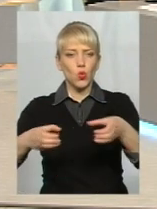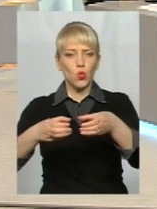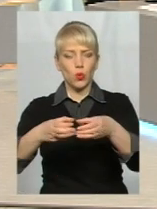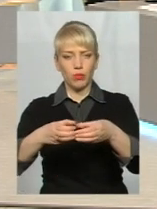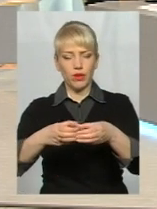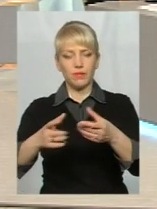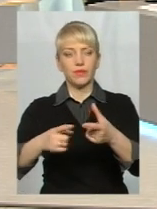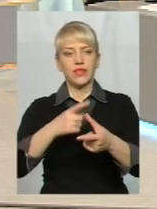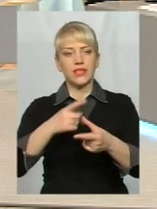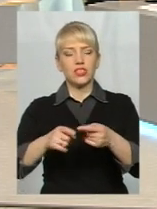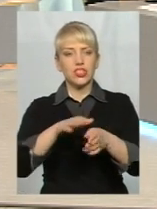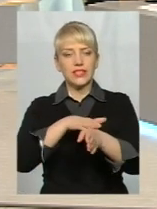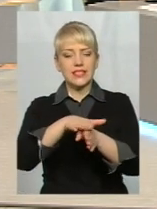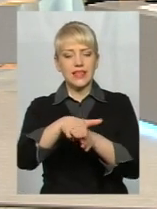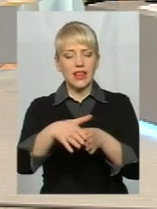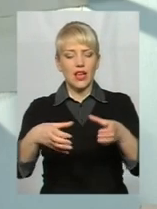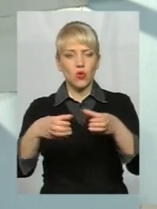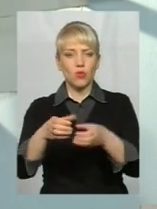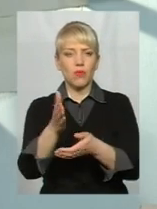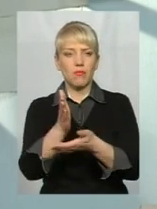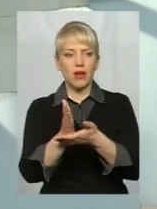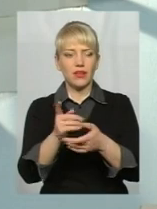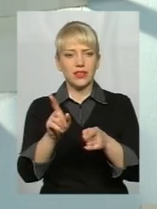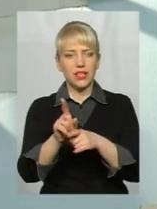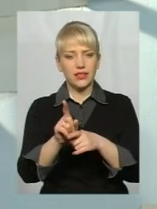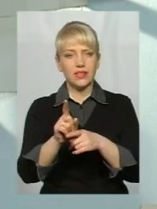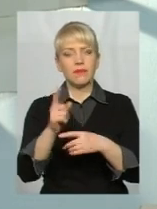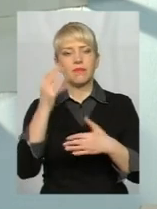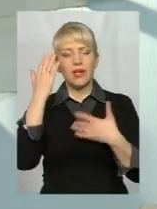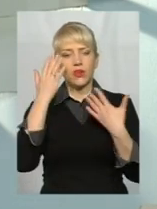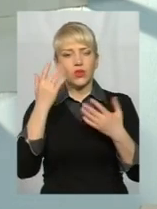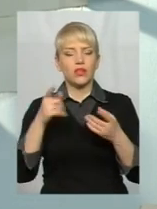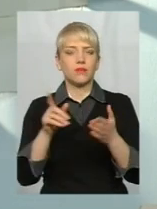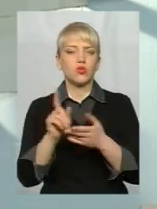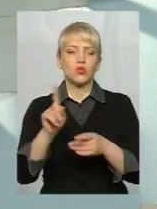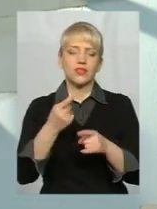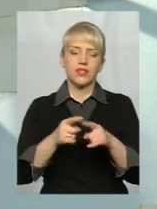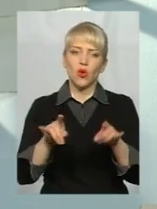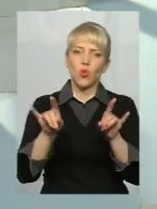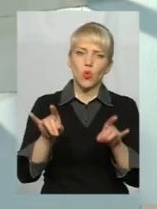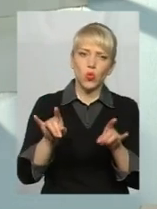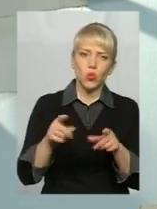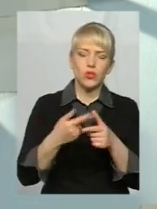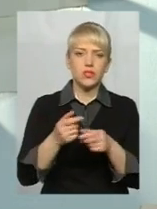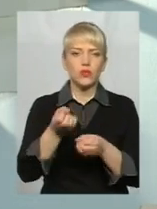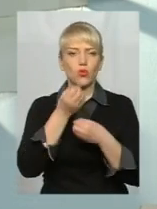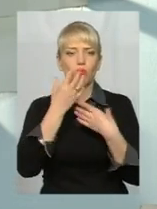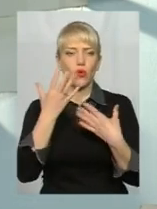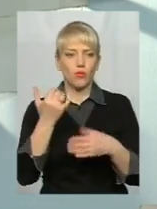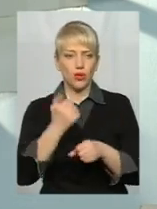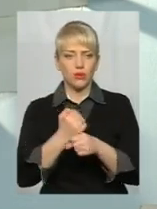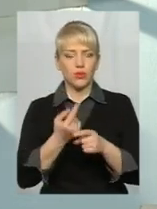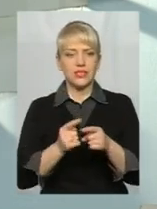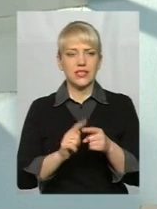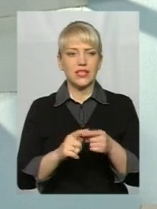ціла група мають такі переконання, що це робити добре, що це робити круто, що це якось